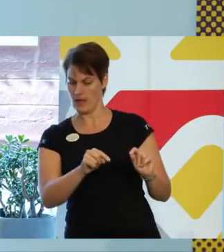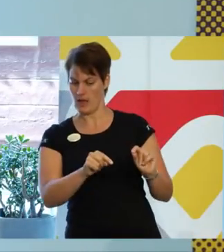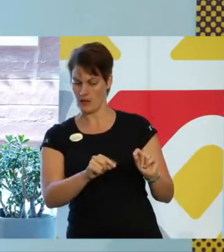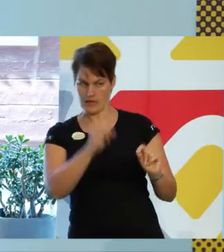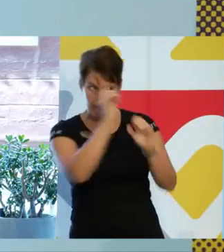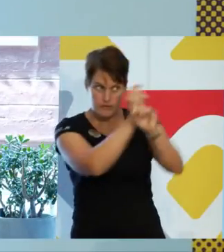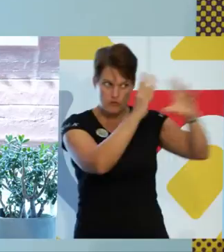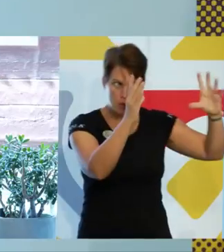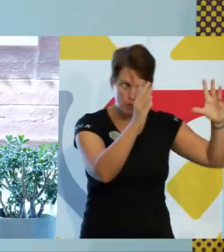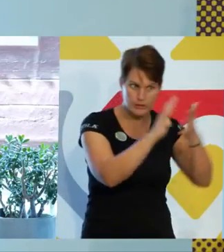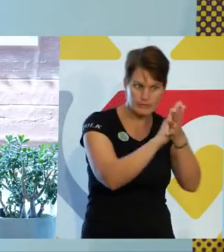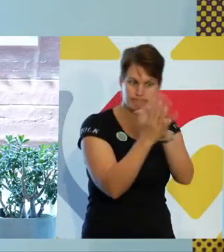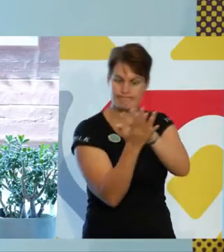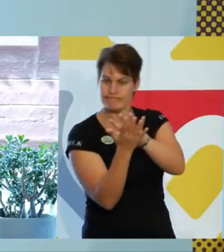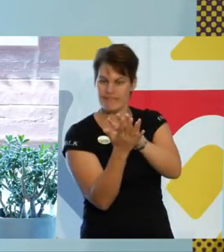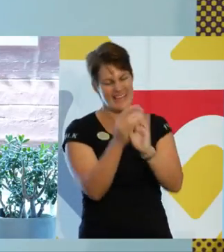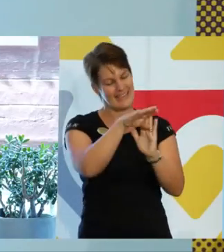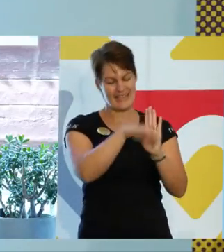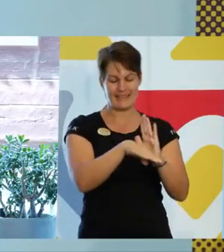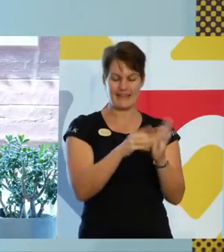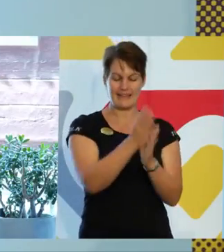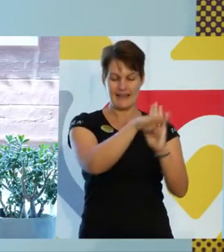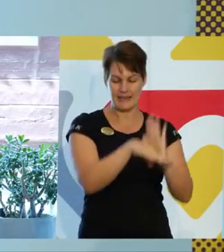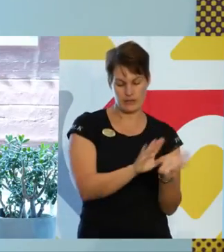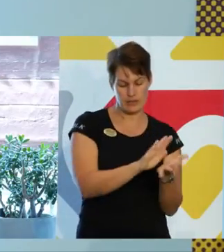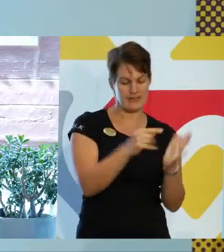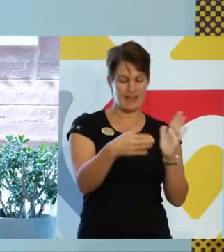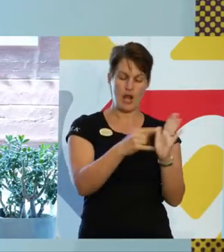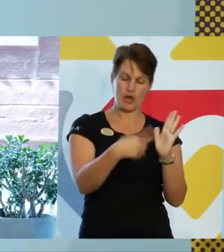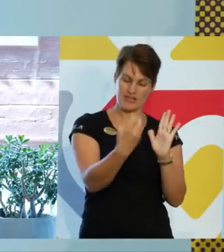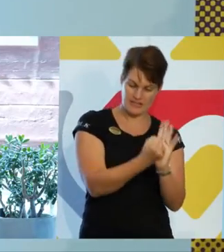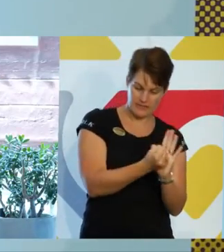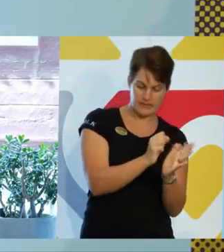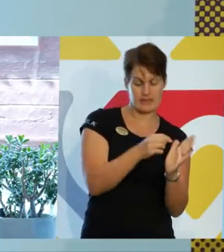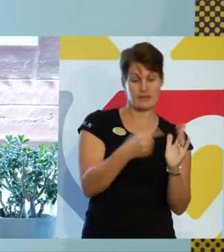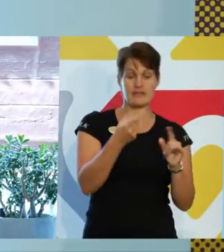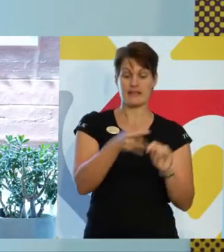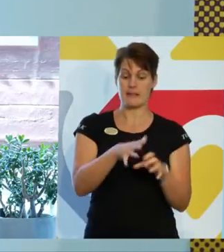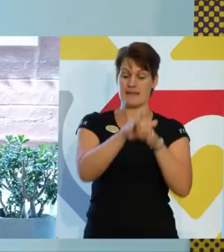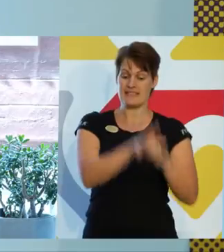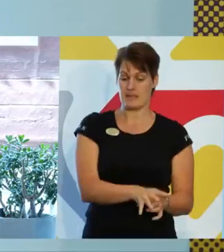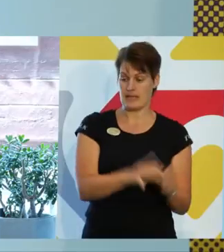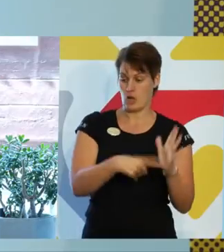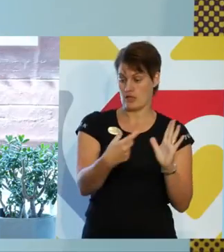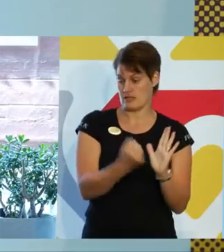visioner och riktlinjer kopplat till lagstiftning som till exempel diskrimineringslagen.